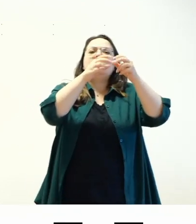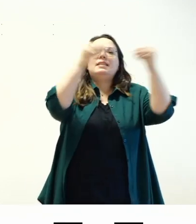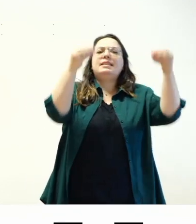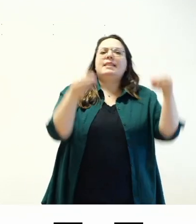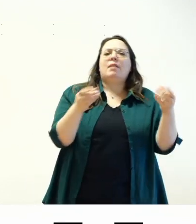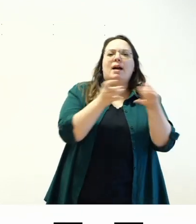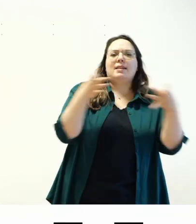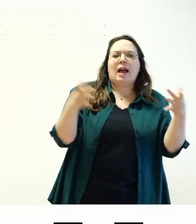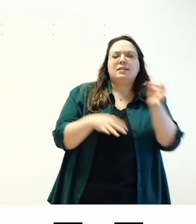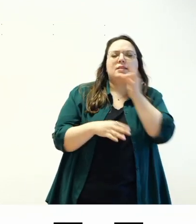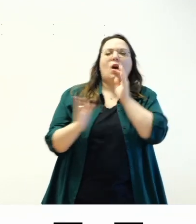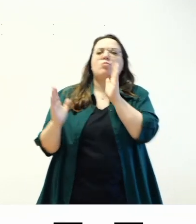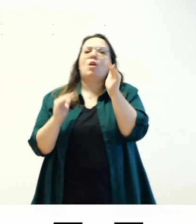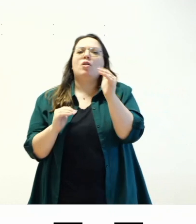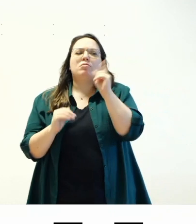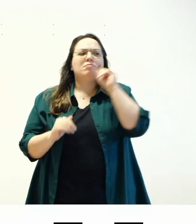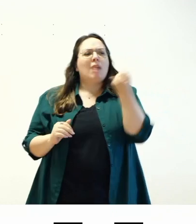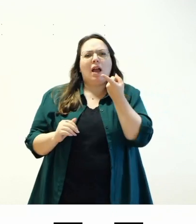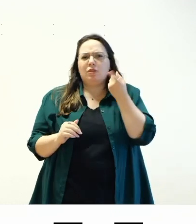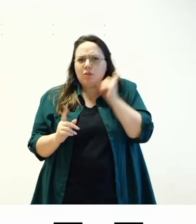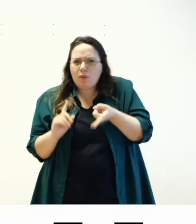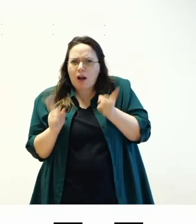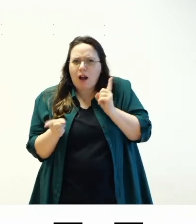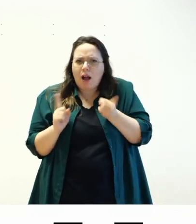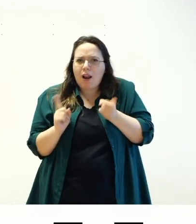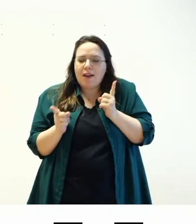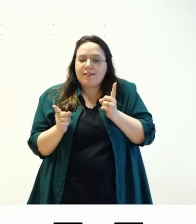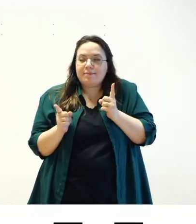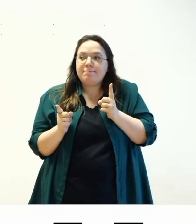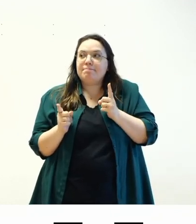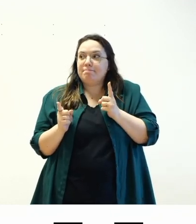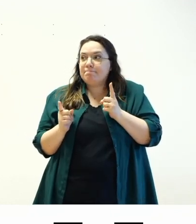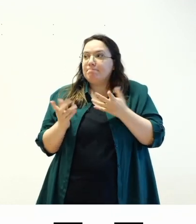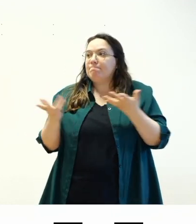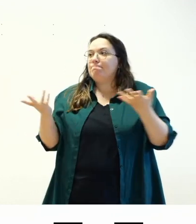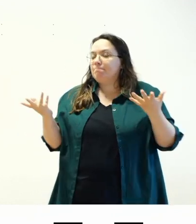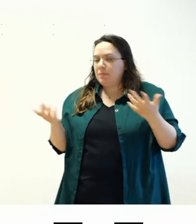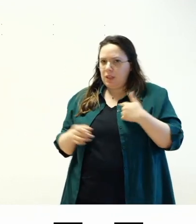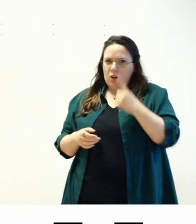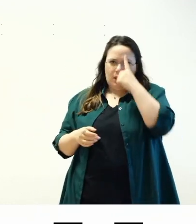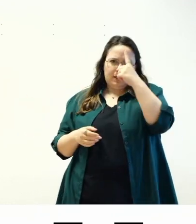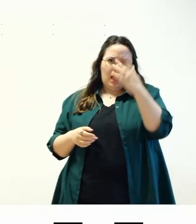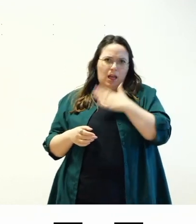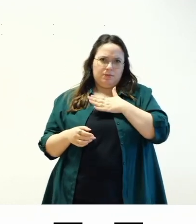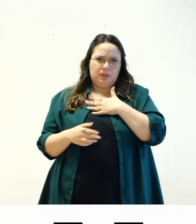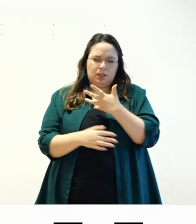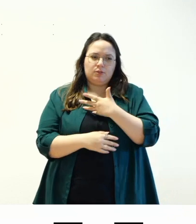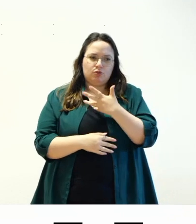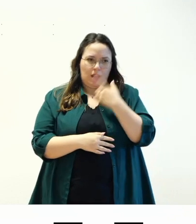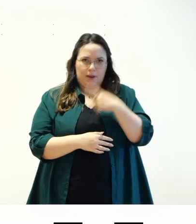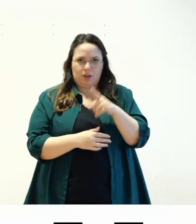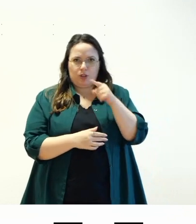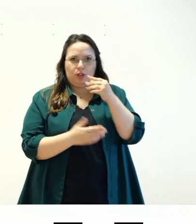è molto divisiva e io ho un'idea abbastanza particolare in realtà per quanto riguarda questa domanda